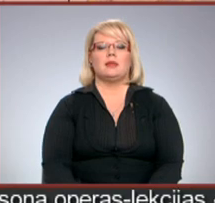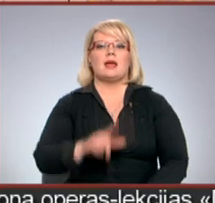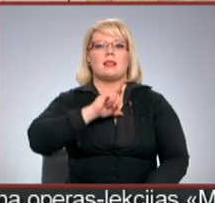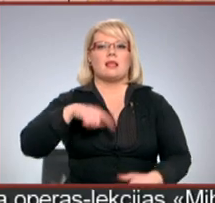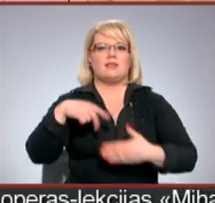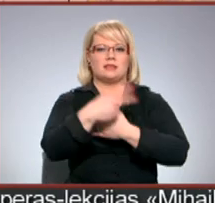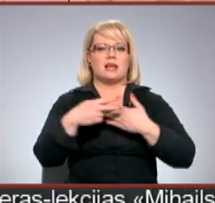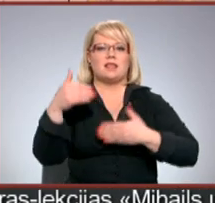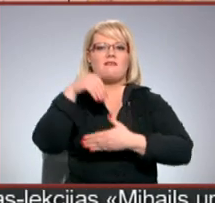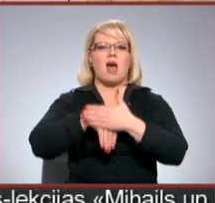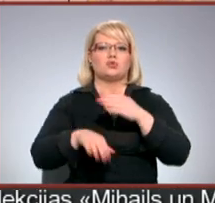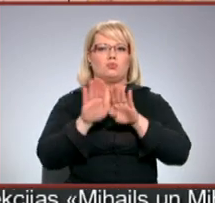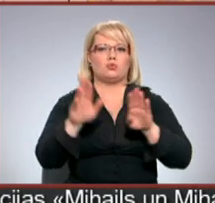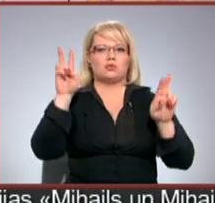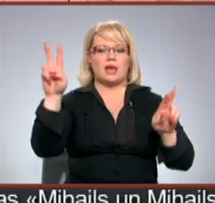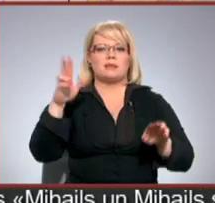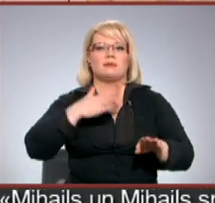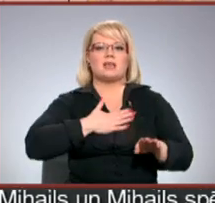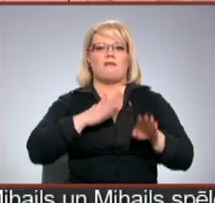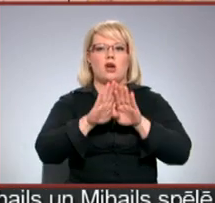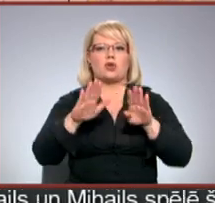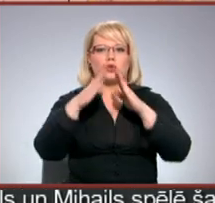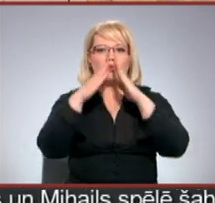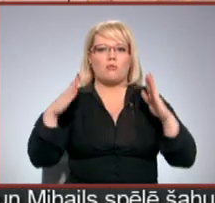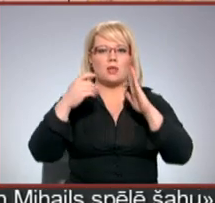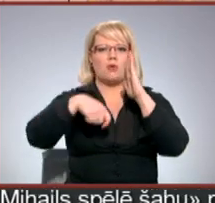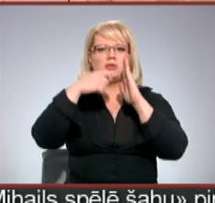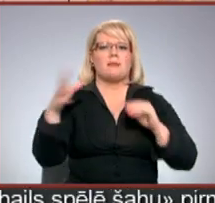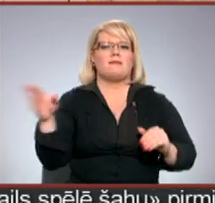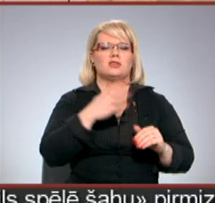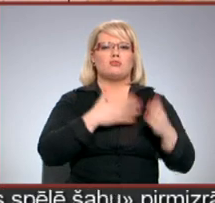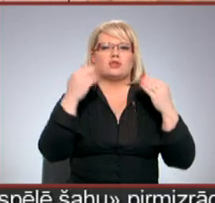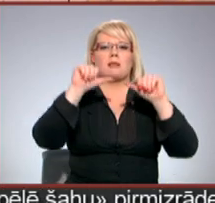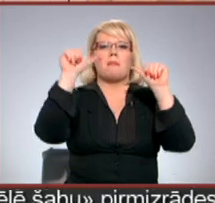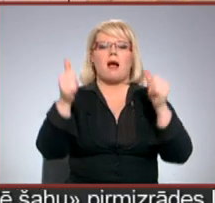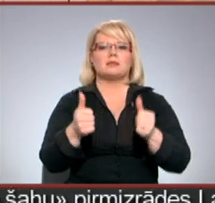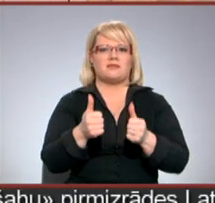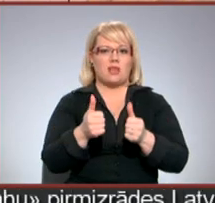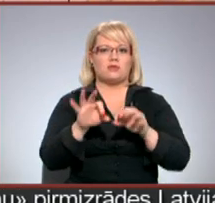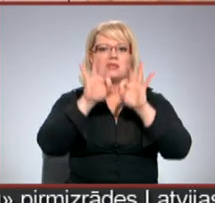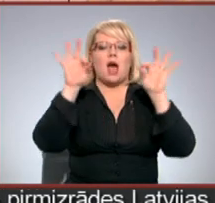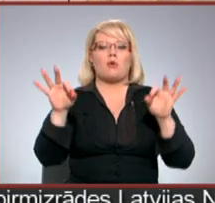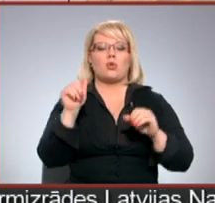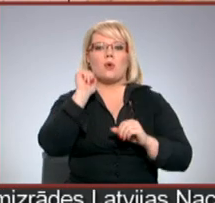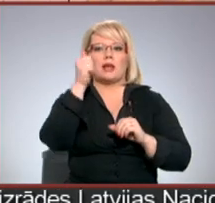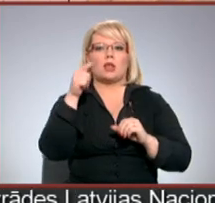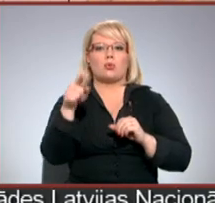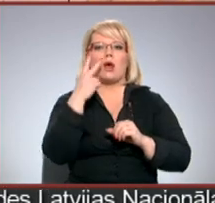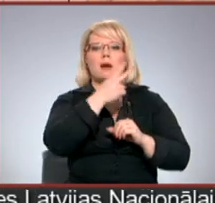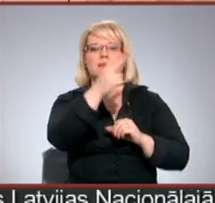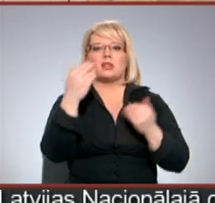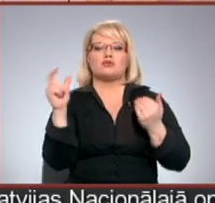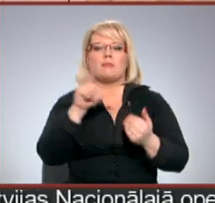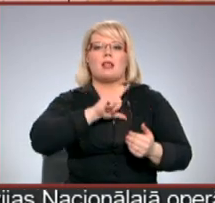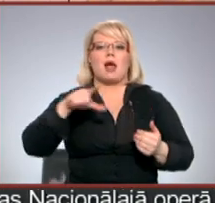Latvijas dzelzceļa vēstures muzejas zem sava jumta uzņēmis gandrīz visas mūsdienu mākslas veidus. Sākot no rītdienas, tur apskatāmies